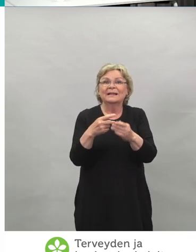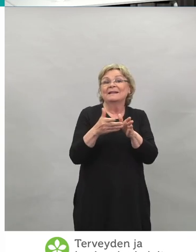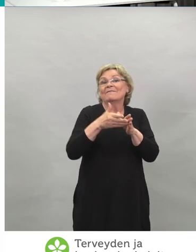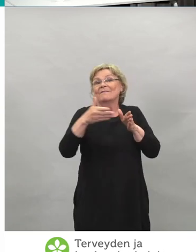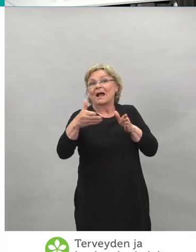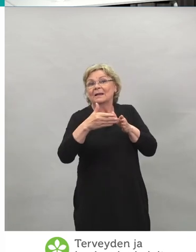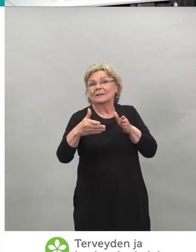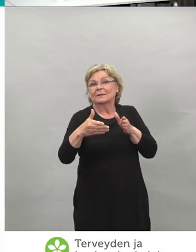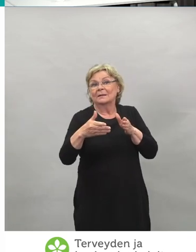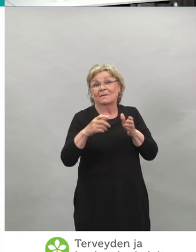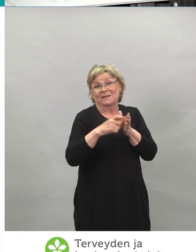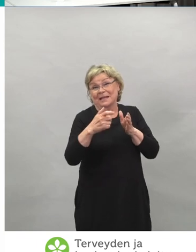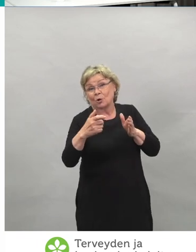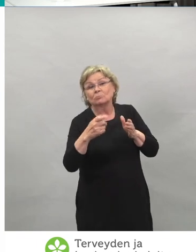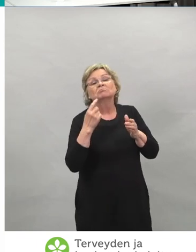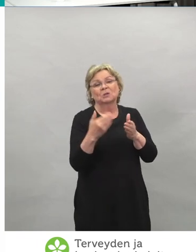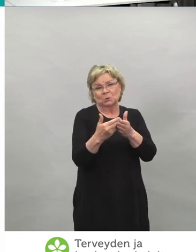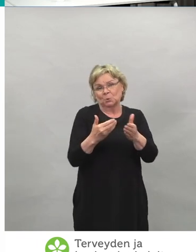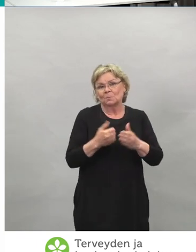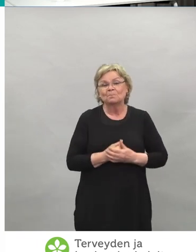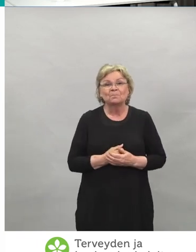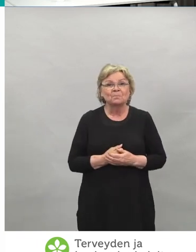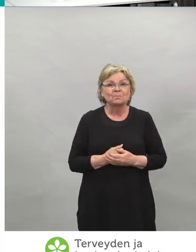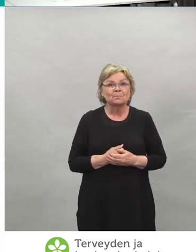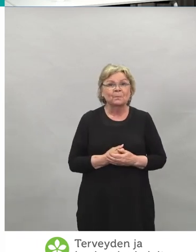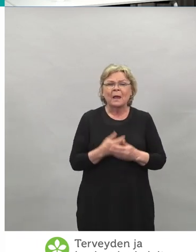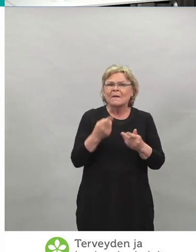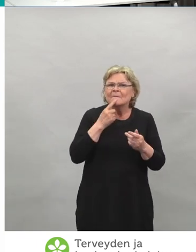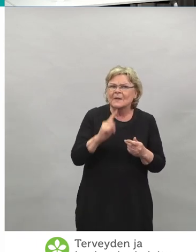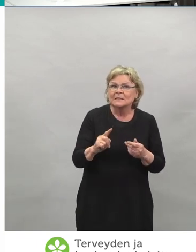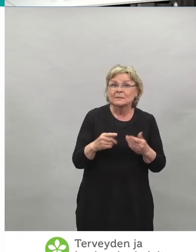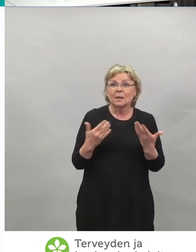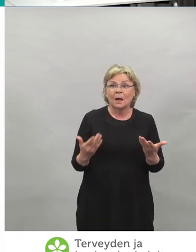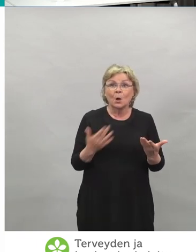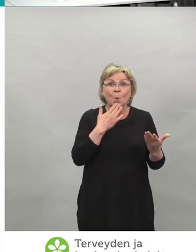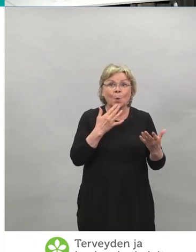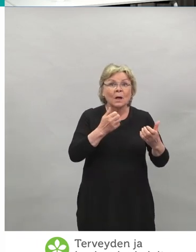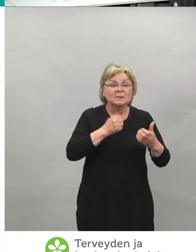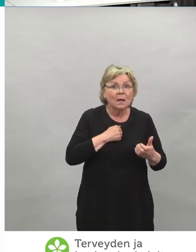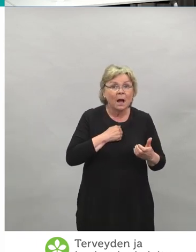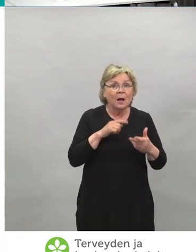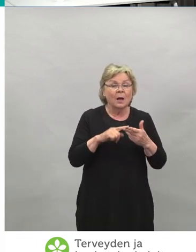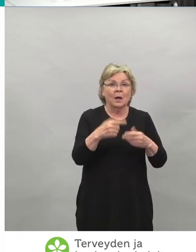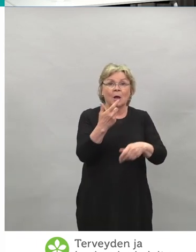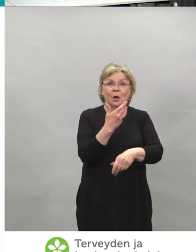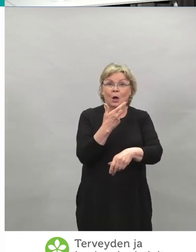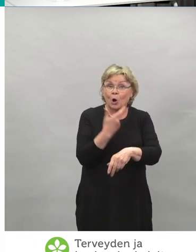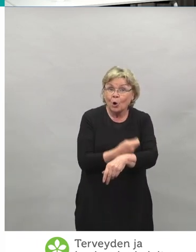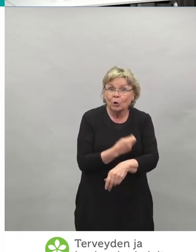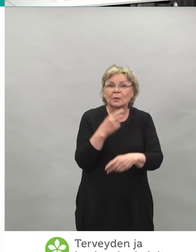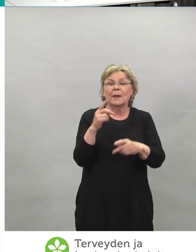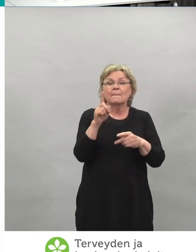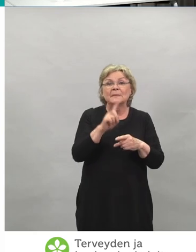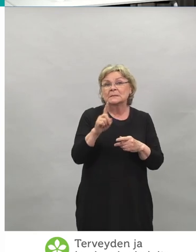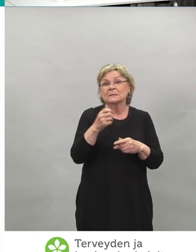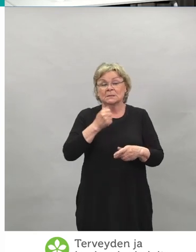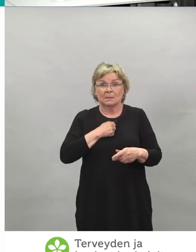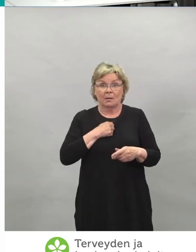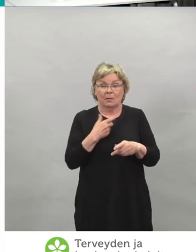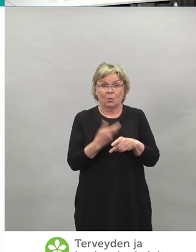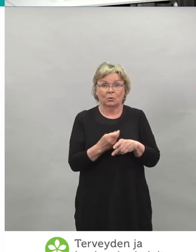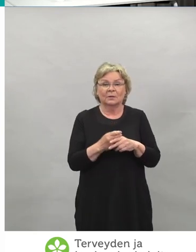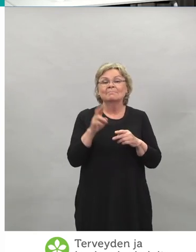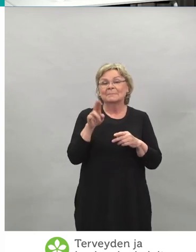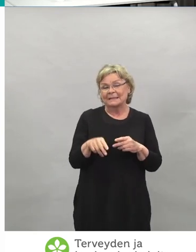Joitain vastauksia ja kysymyksiä, mitä on tullut, niin kuka saa rokotteen ja missä, niin päätääntöisesti kaikki saavat siis rokotteen